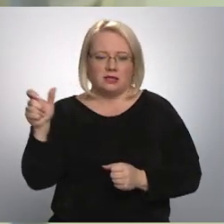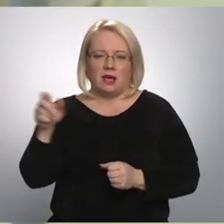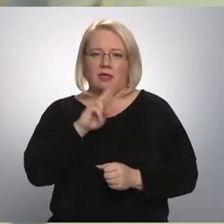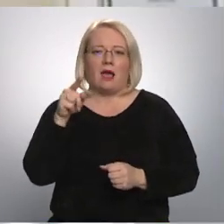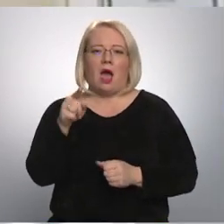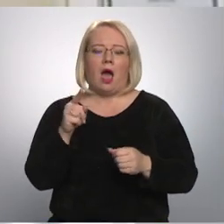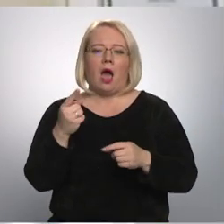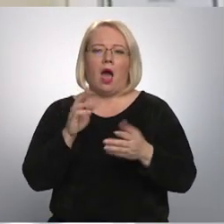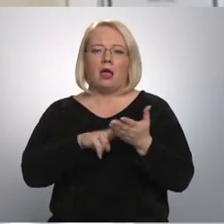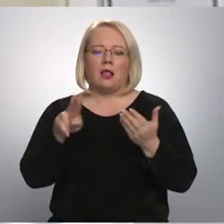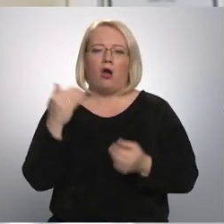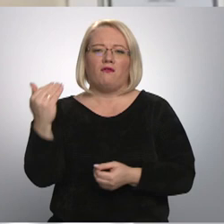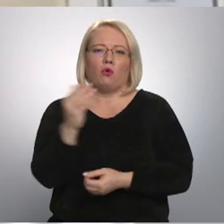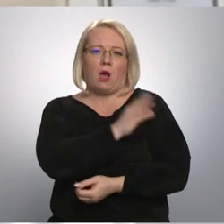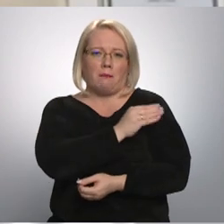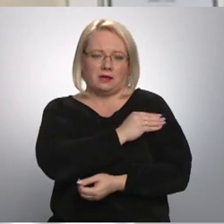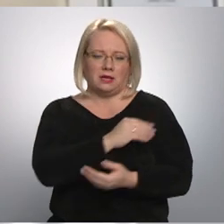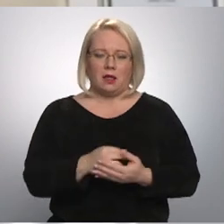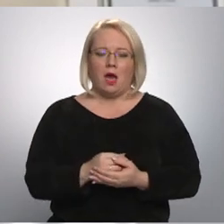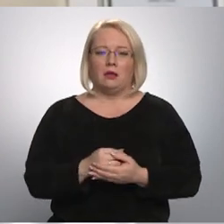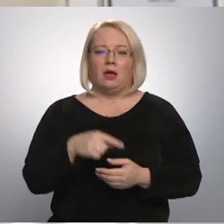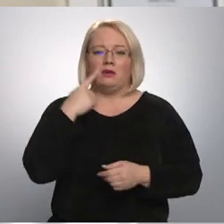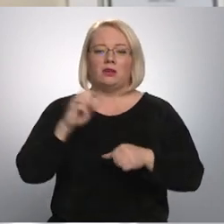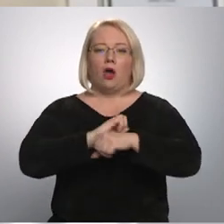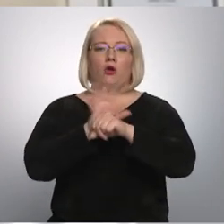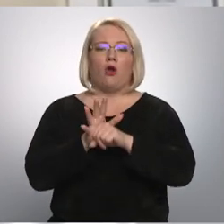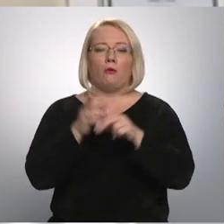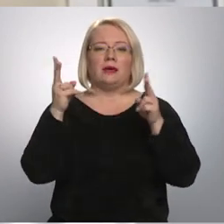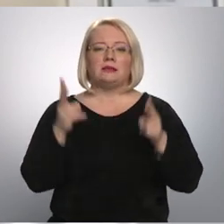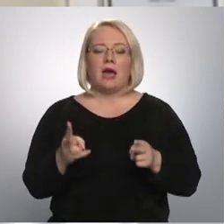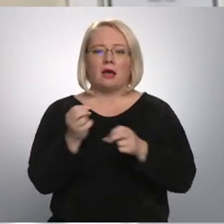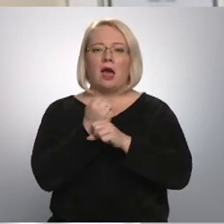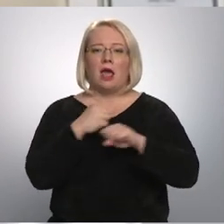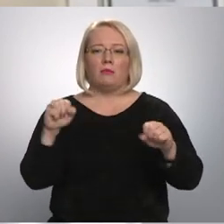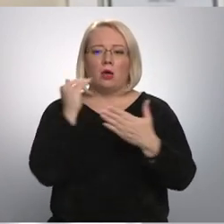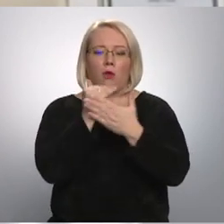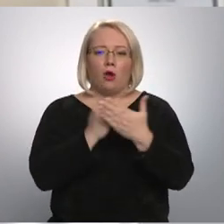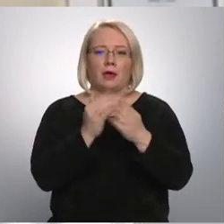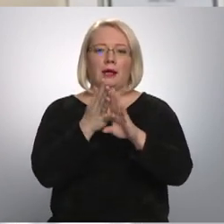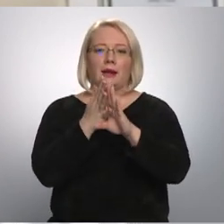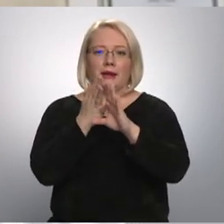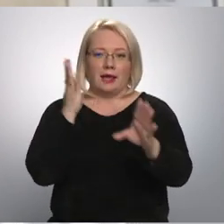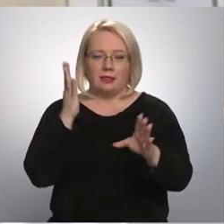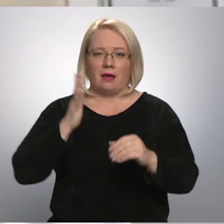kapacitāte. Uz šo COVID-seku rehabilitācijas programmu ir gaidīšanas rinda.